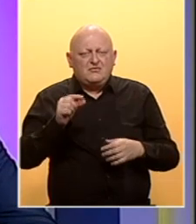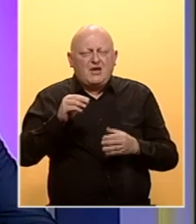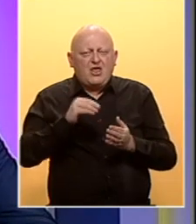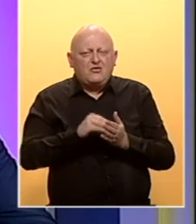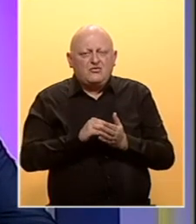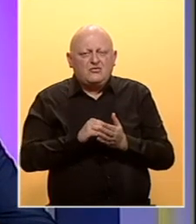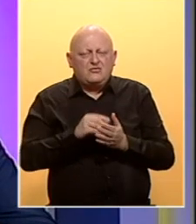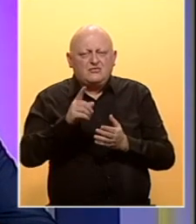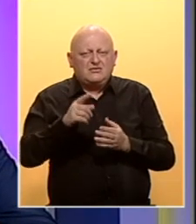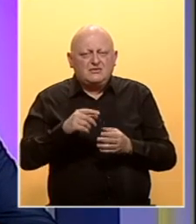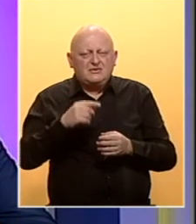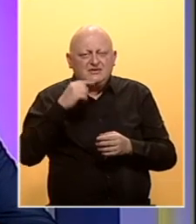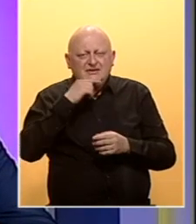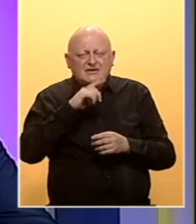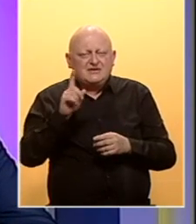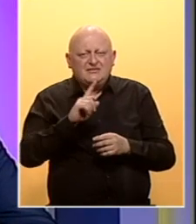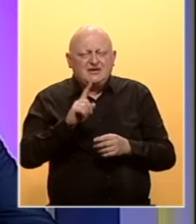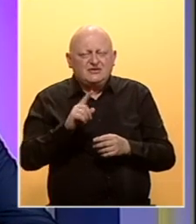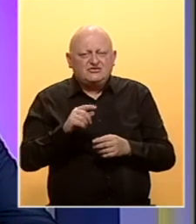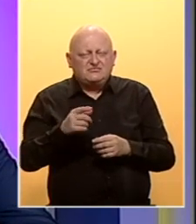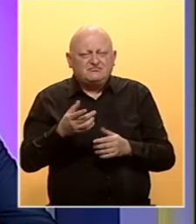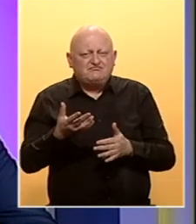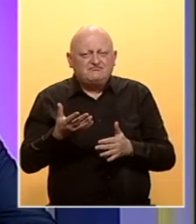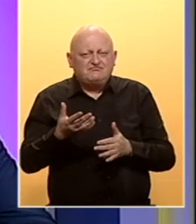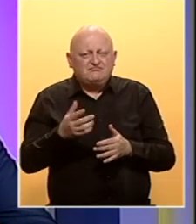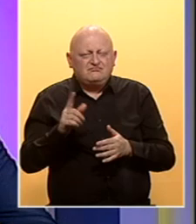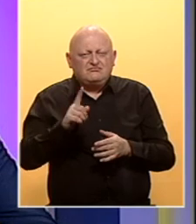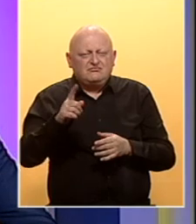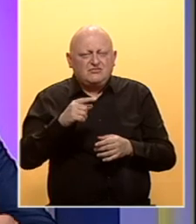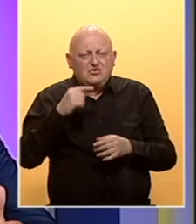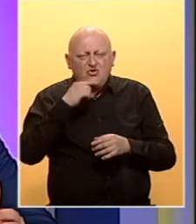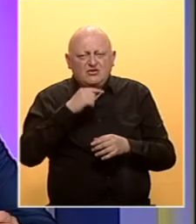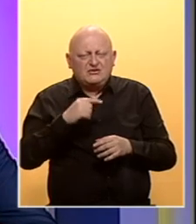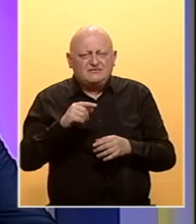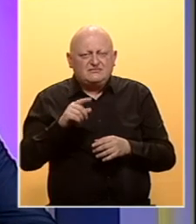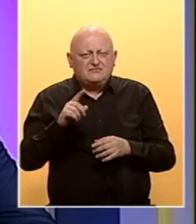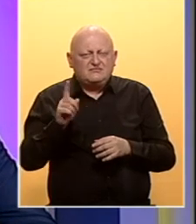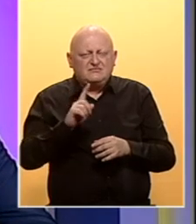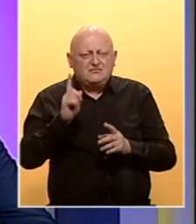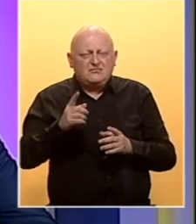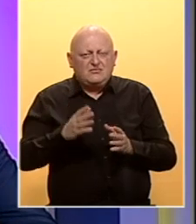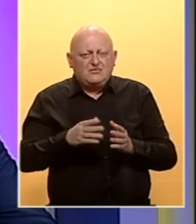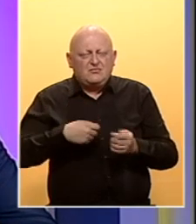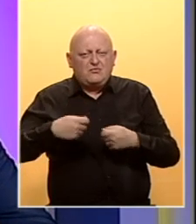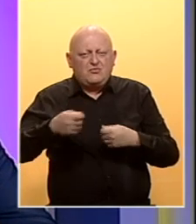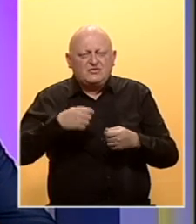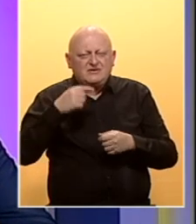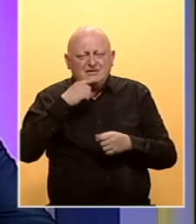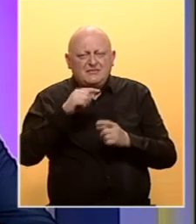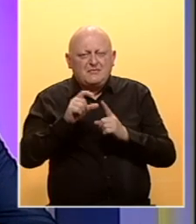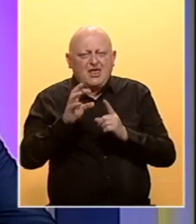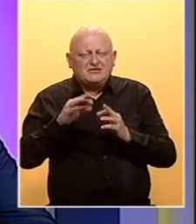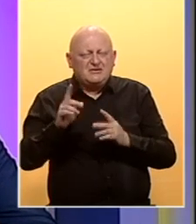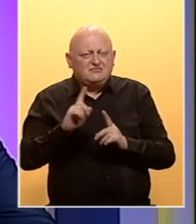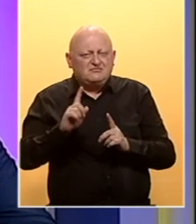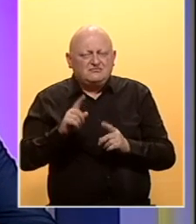broju, onda ta plazma nam neće biti, nećemo s tom plazmom ulaziti u proces proizvodnje plazme kao lijeka.